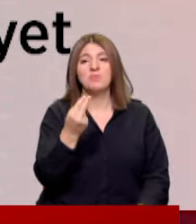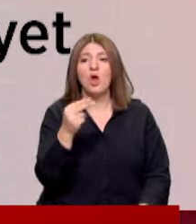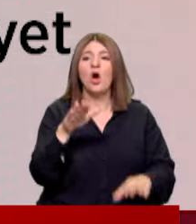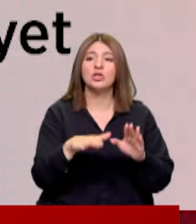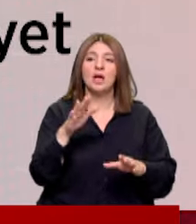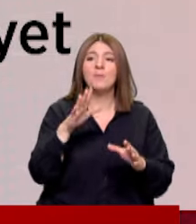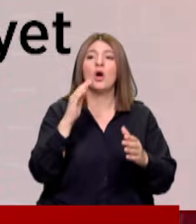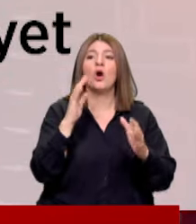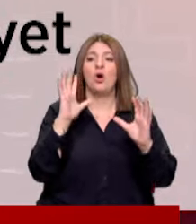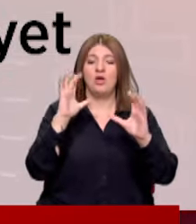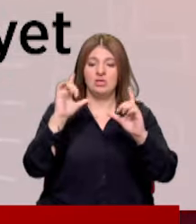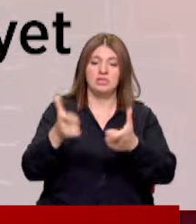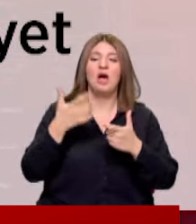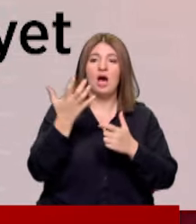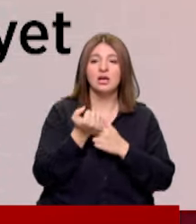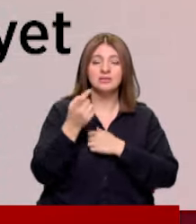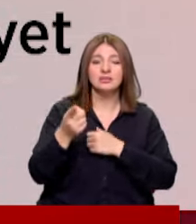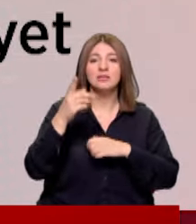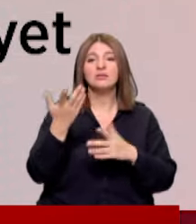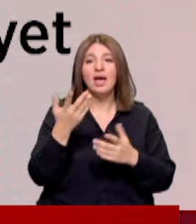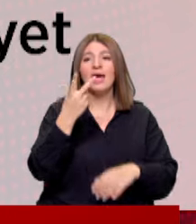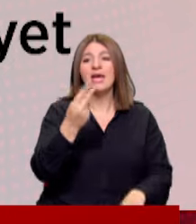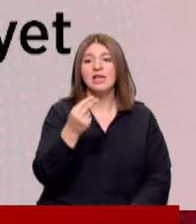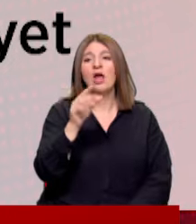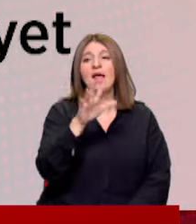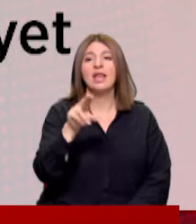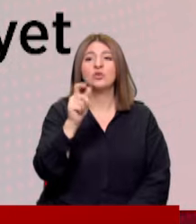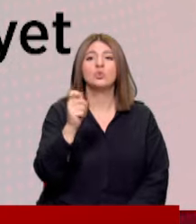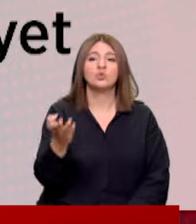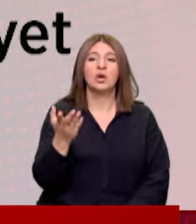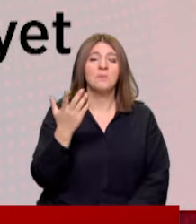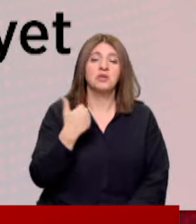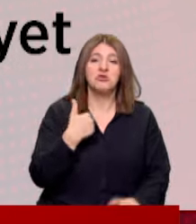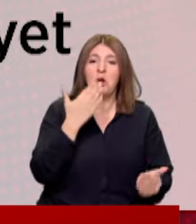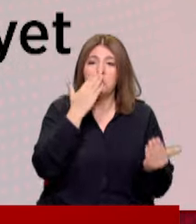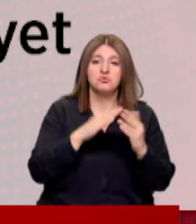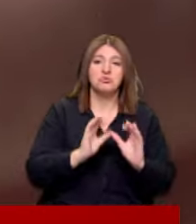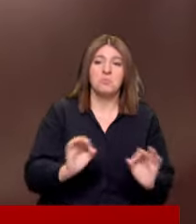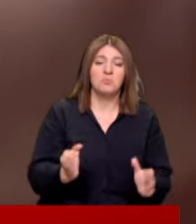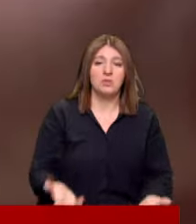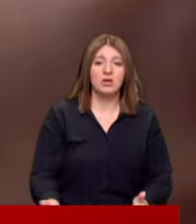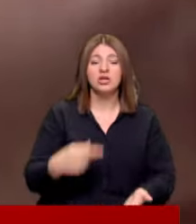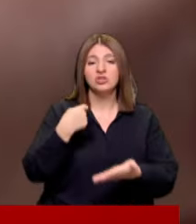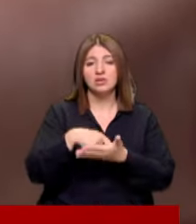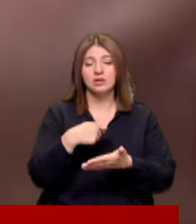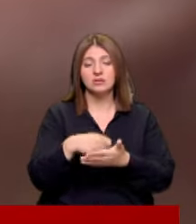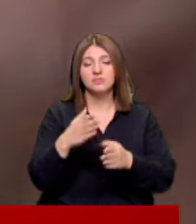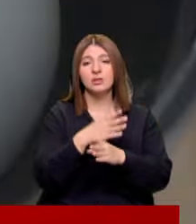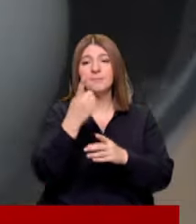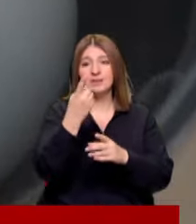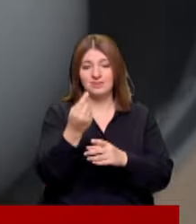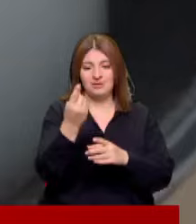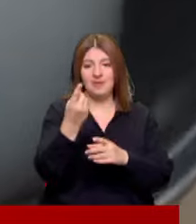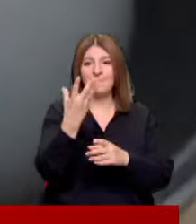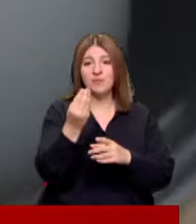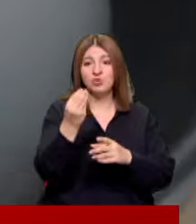Ortalama toplulaştırılmış fiyatlara bakıldığında 2 lira 57 kuruş Gayet mantıklı bir fiyat Çarşı pazarda yumurtanın tanesi